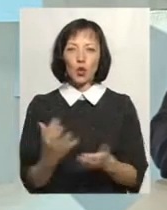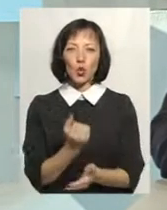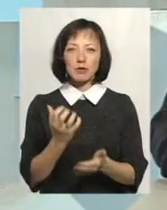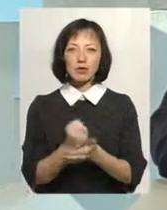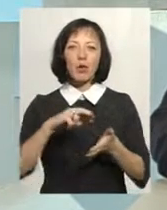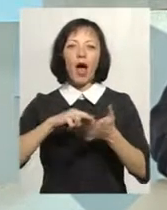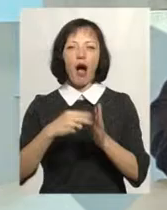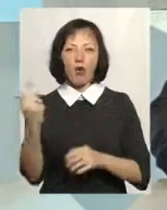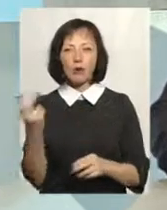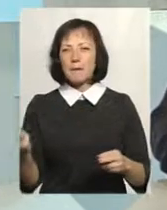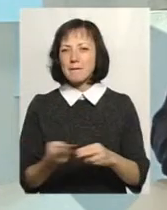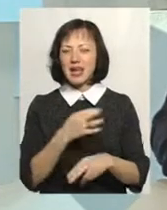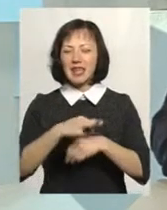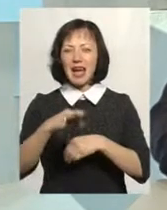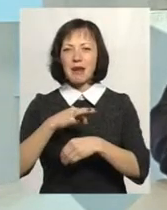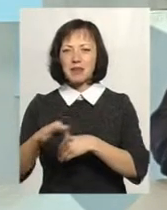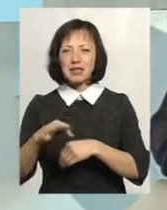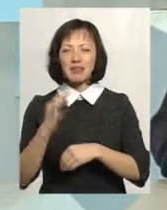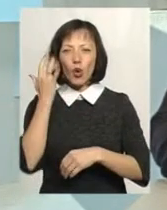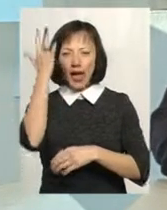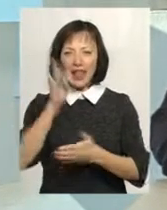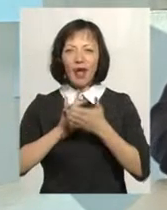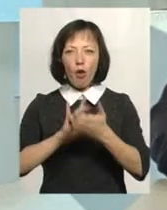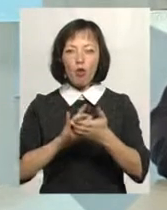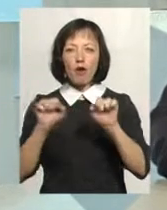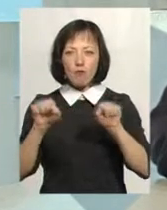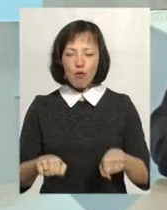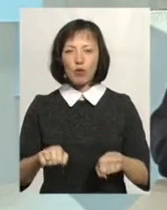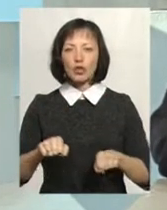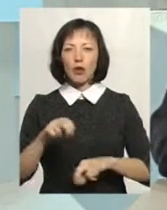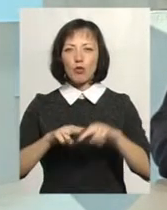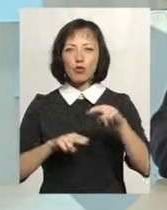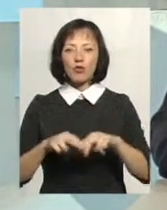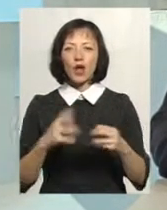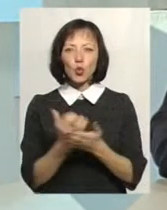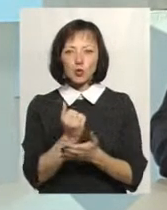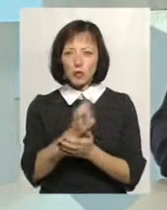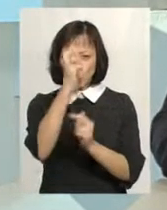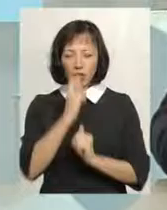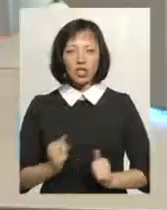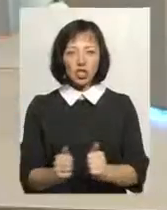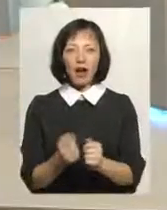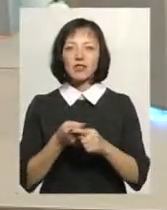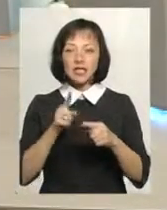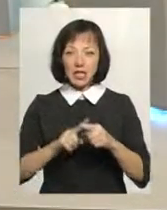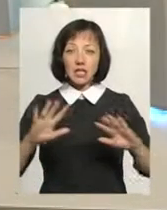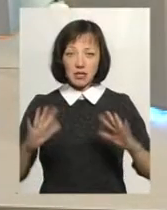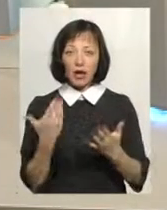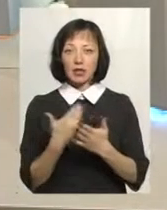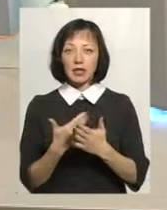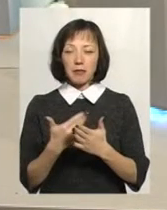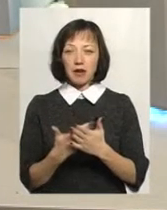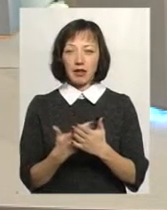економіку. Без репресивної ідеології можна побудувати успішну державу. І це сталося, наприклад,